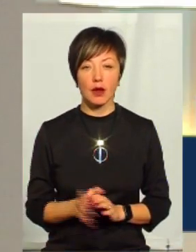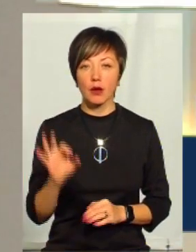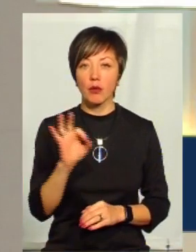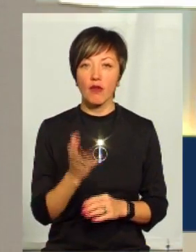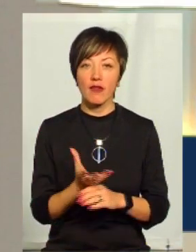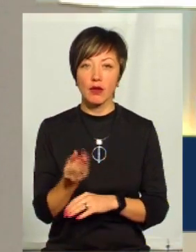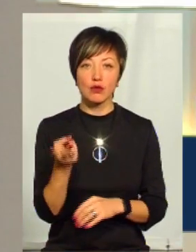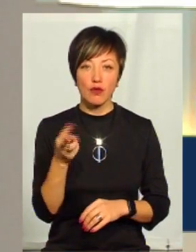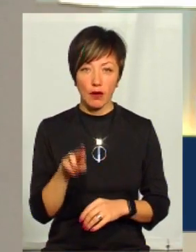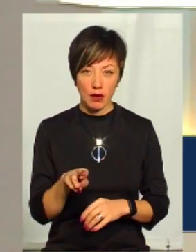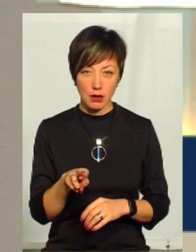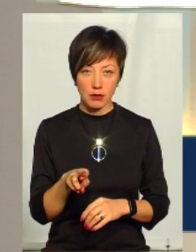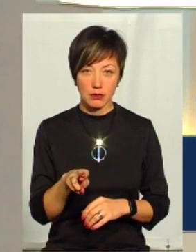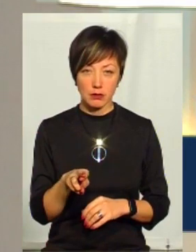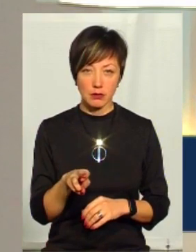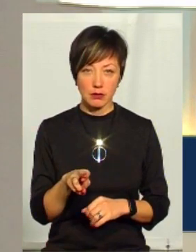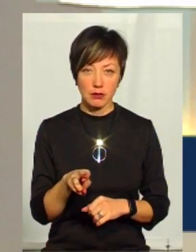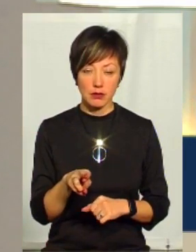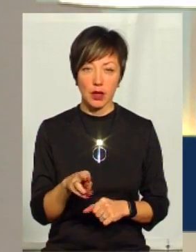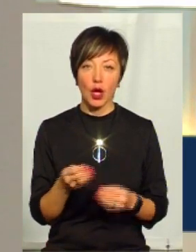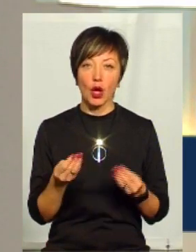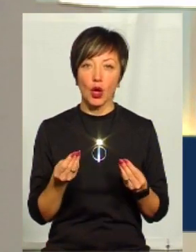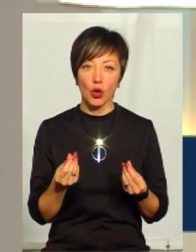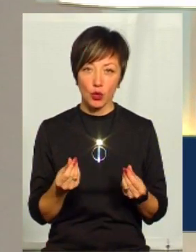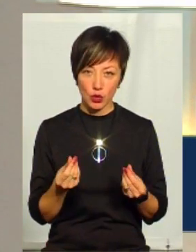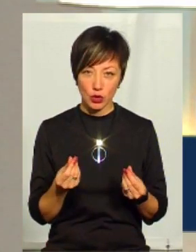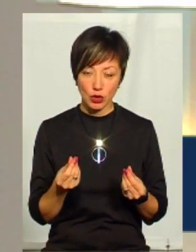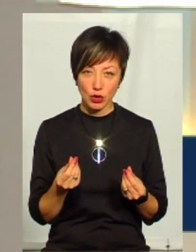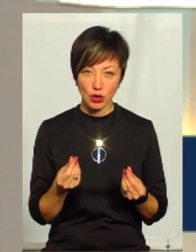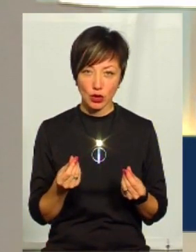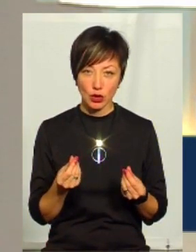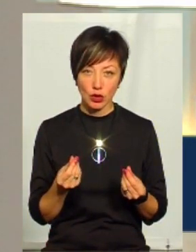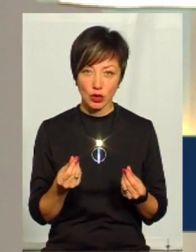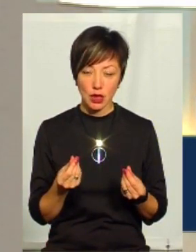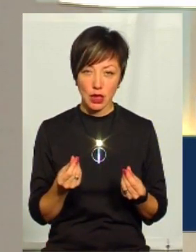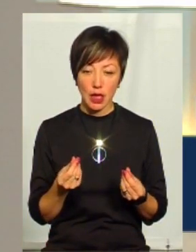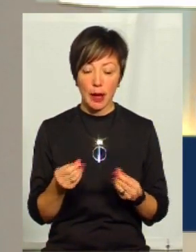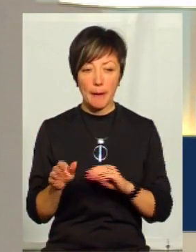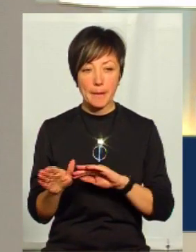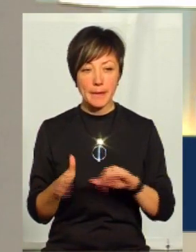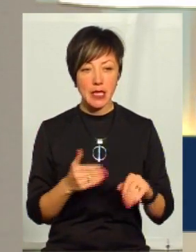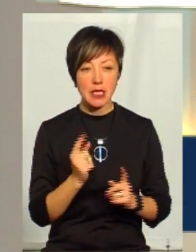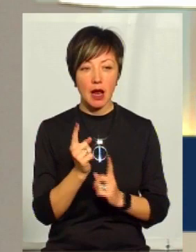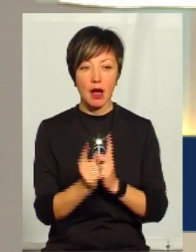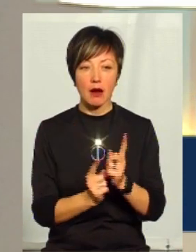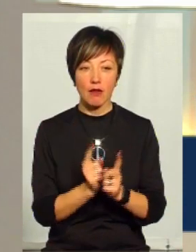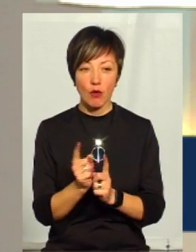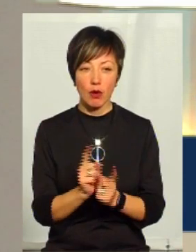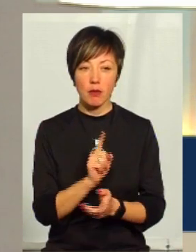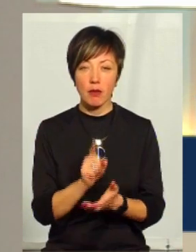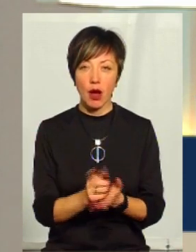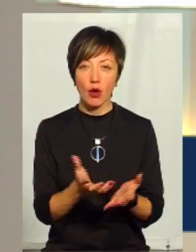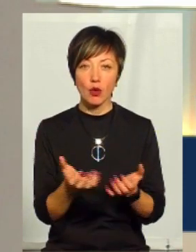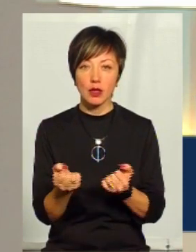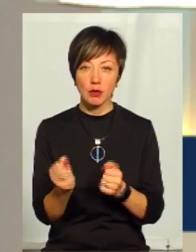Щодо фінансування, гроші після реформи мають отримувати